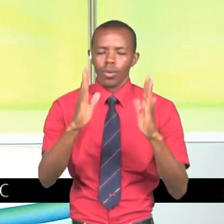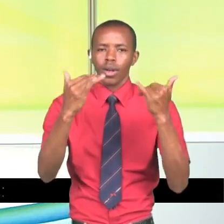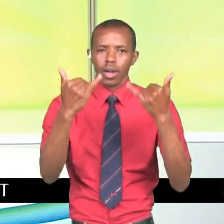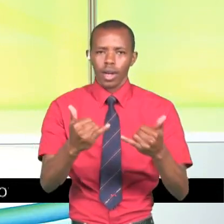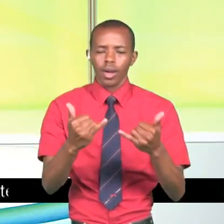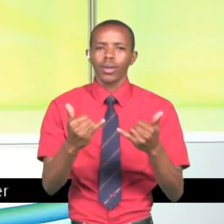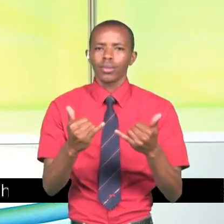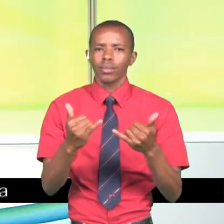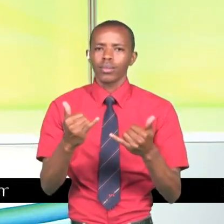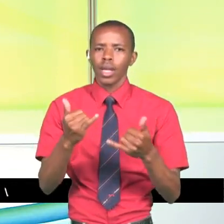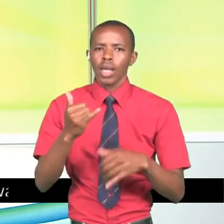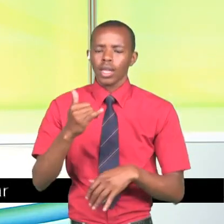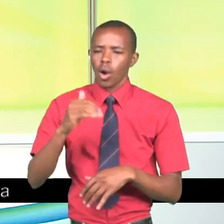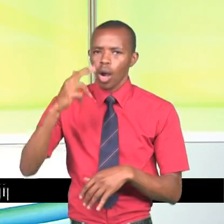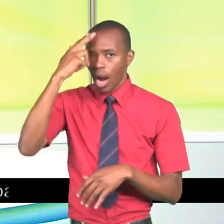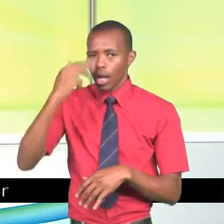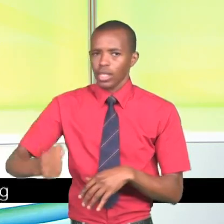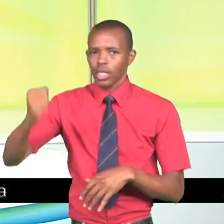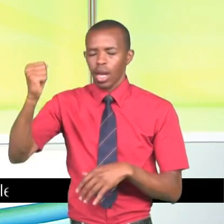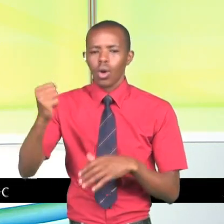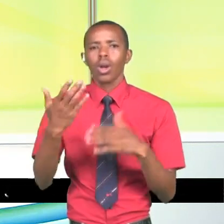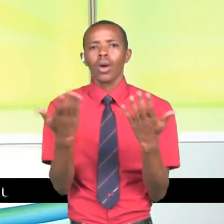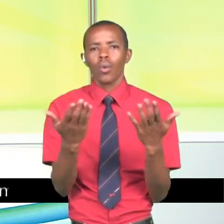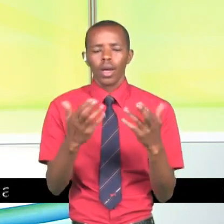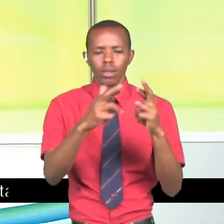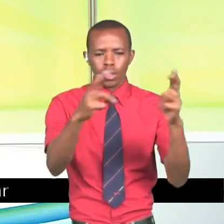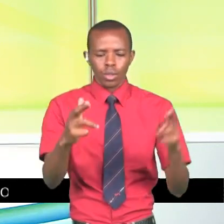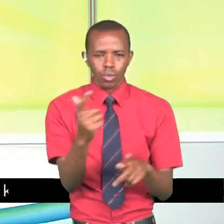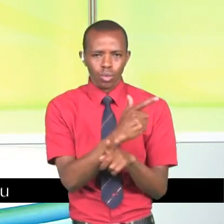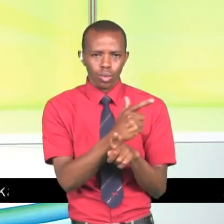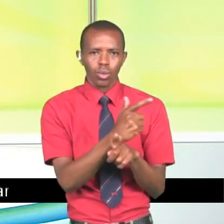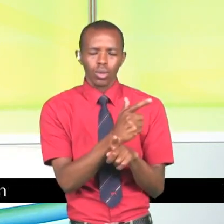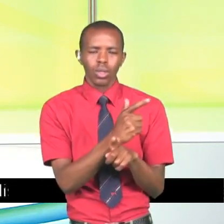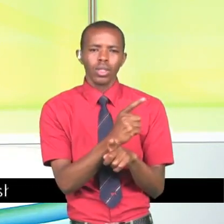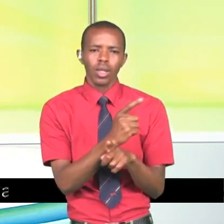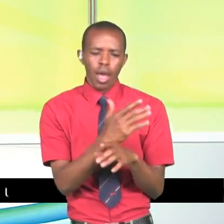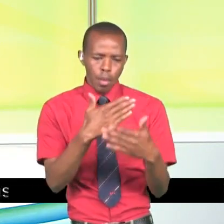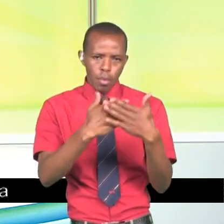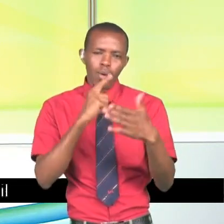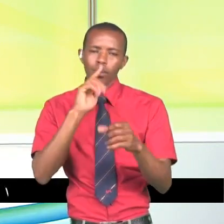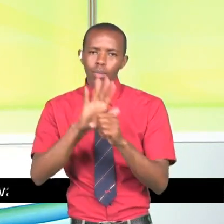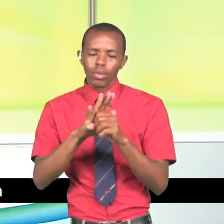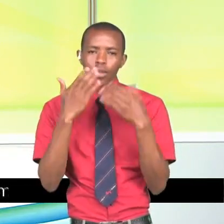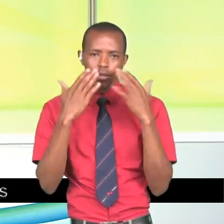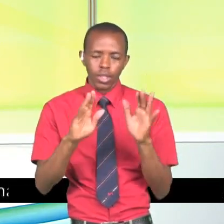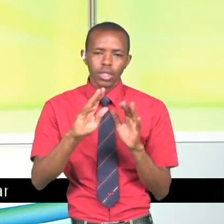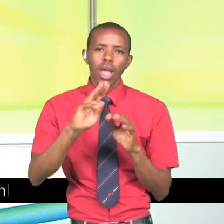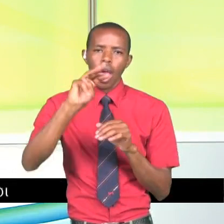Sasa tukitoka katika eneo hilo. La kajadu tunarudi rasmi ndani ya studio zetu. Kama nivokuwa hidi ya puawali ni konaye.